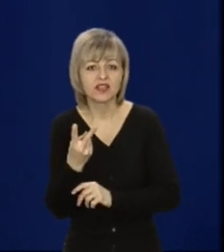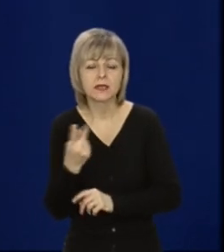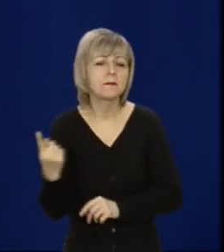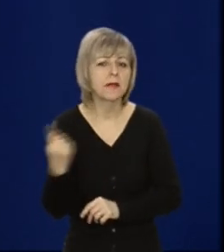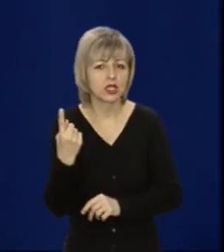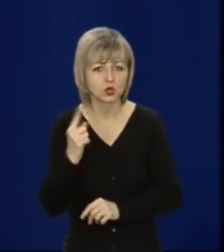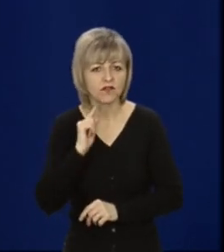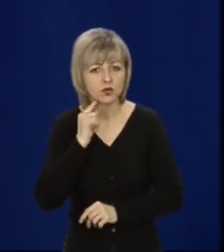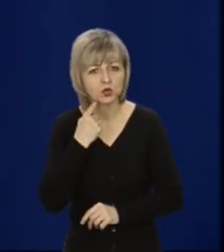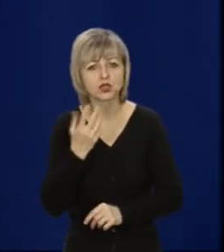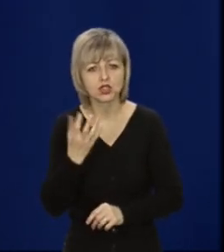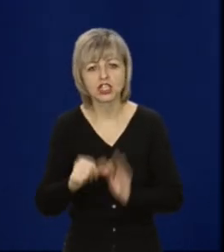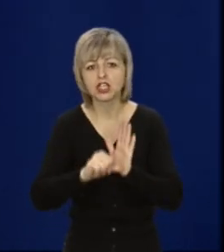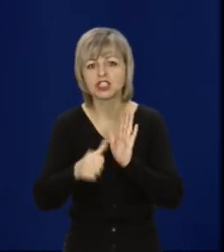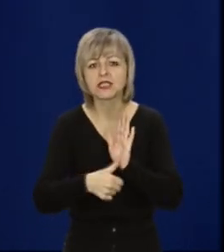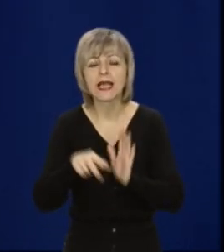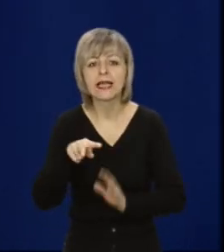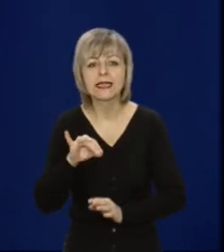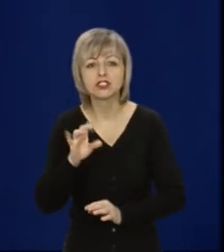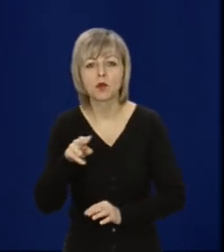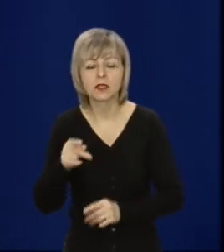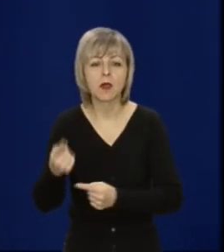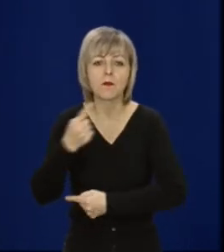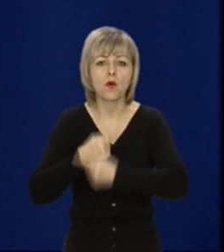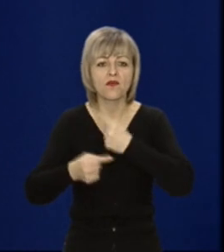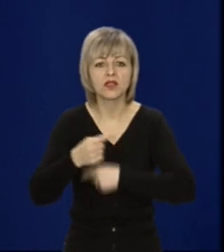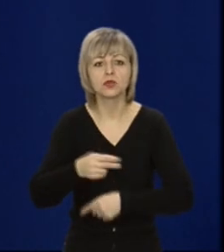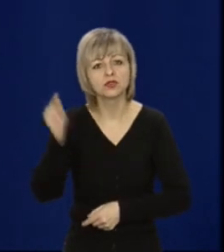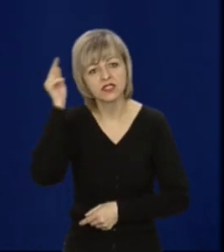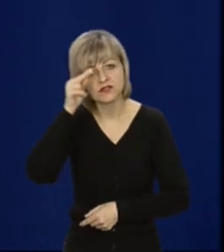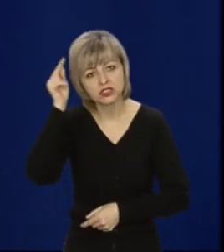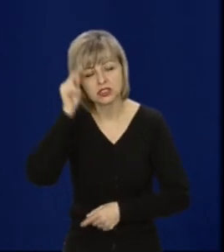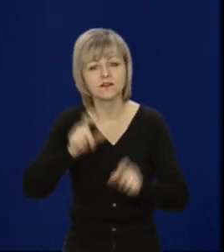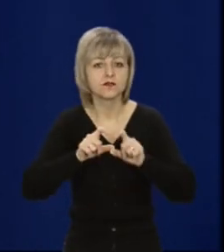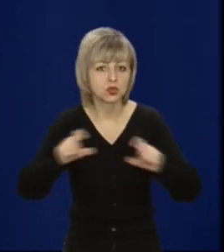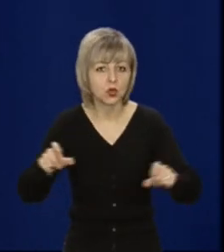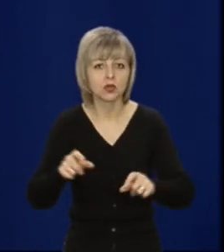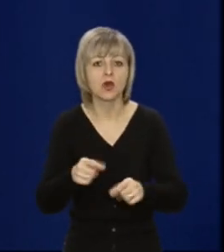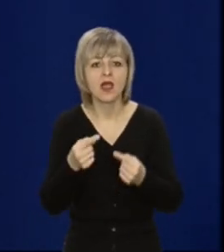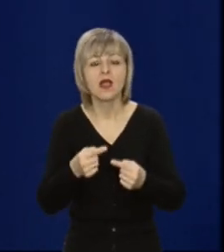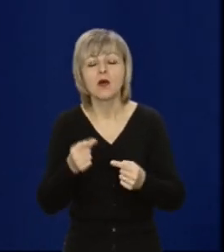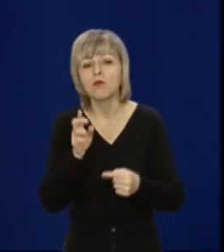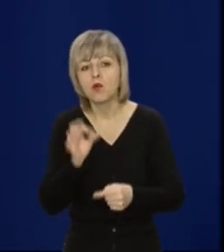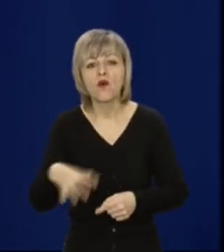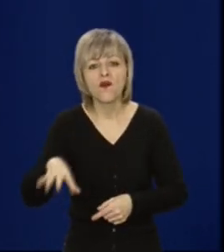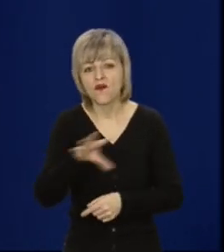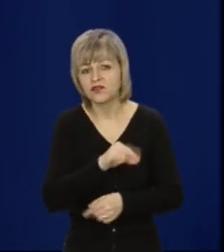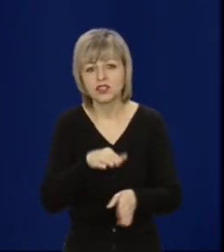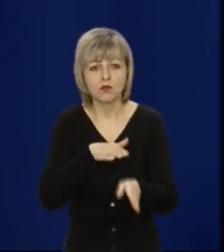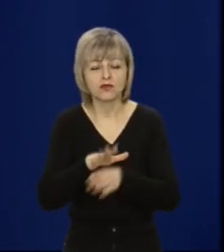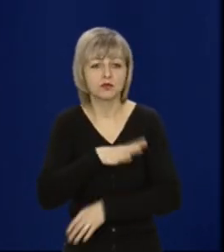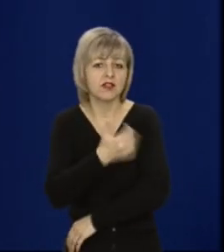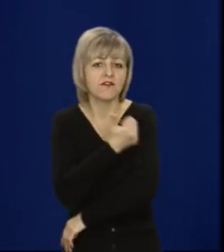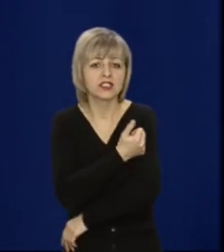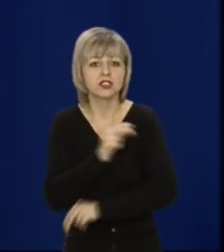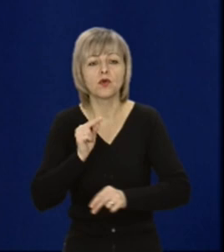першою у Луцьку ще 16 листопада повернулася до навчання у школі завдяки 100% вакцинації усіх працівників.